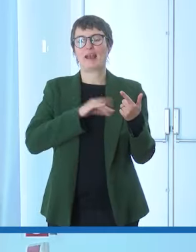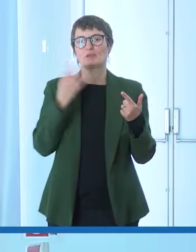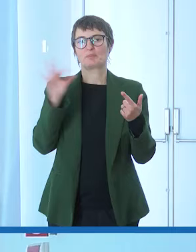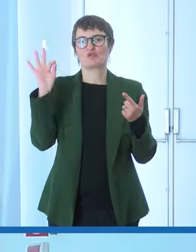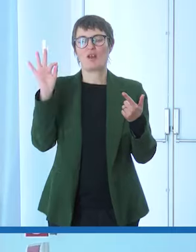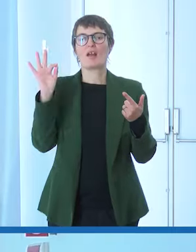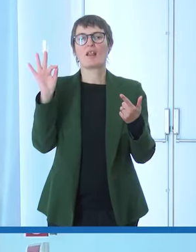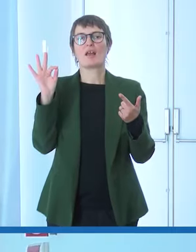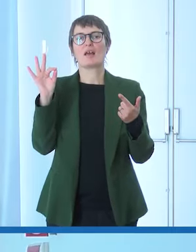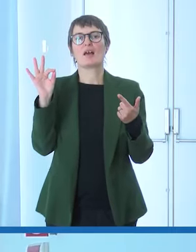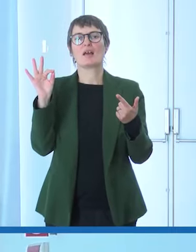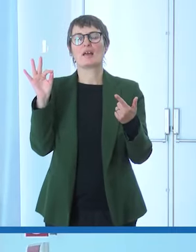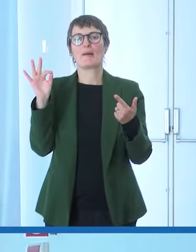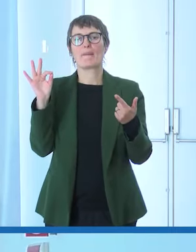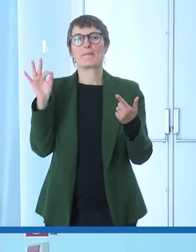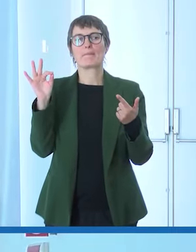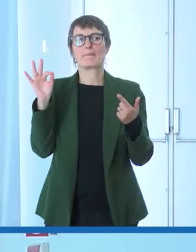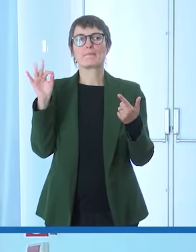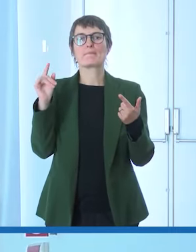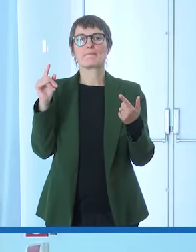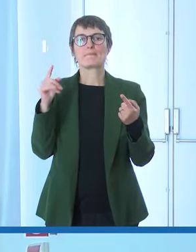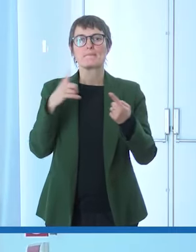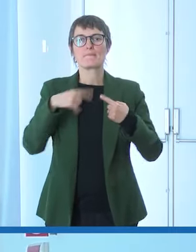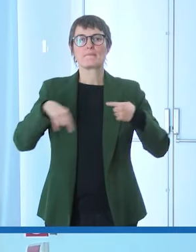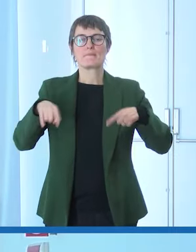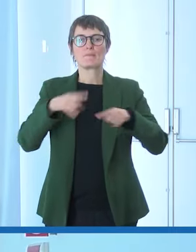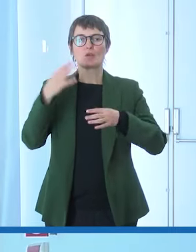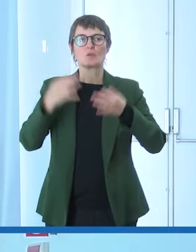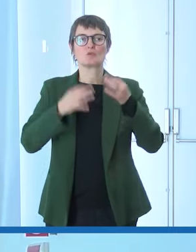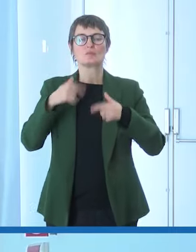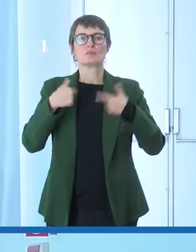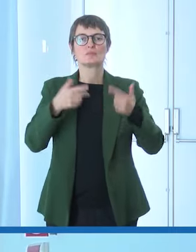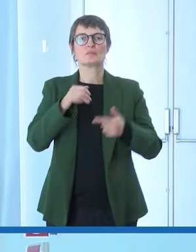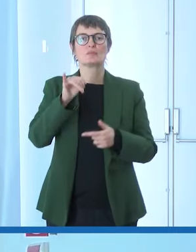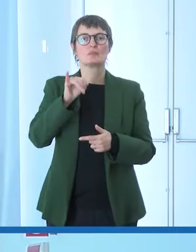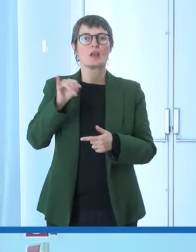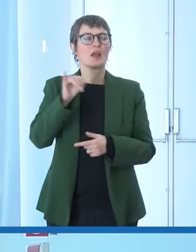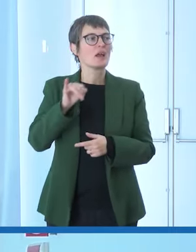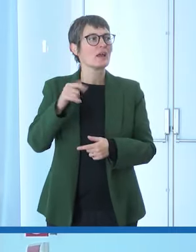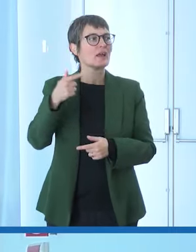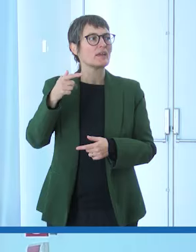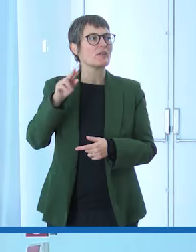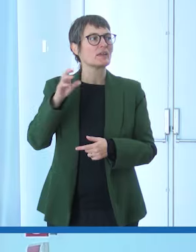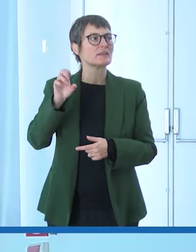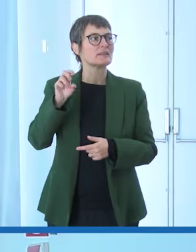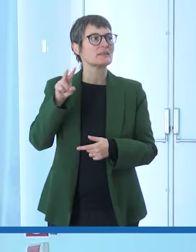speciale la giuria l riconosciuta a Ivan Frezzini